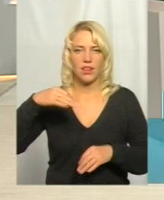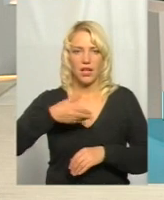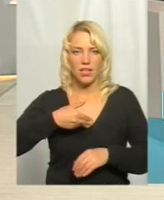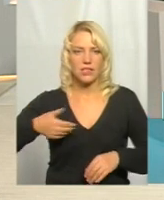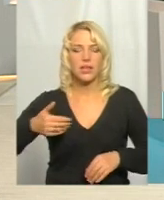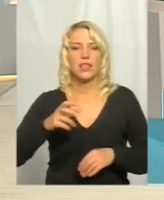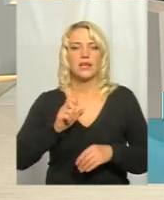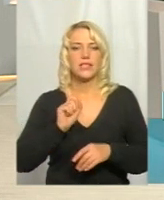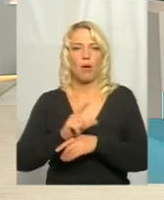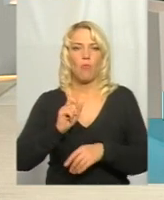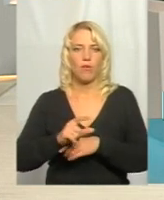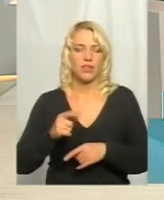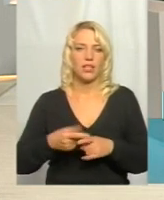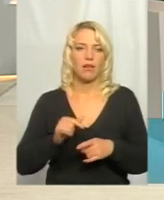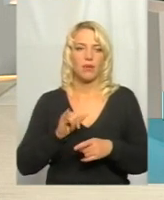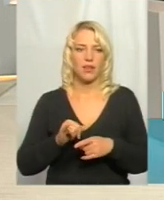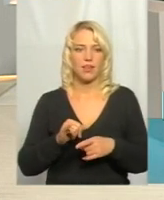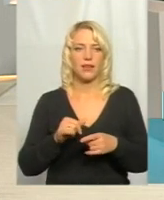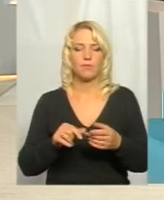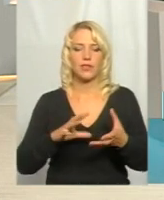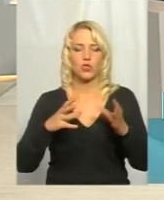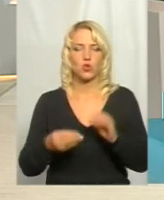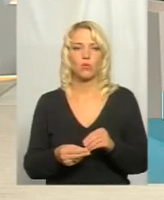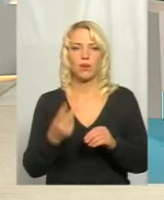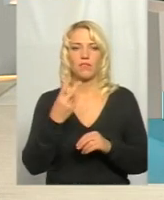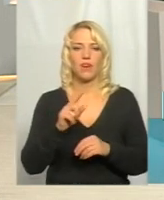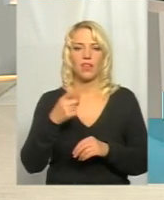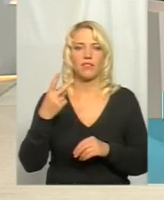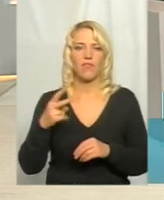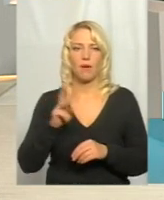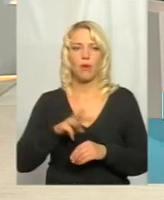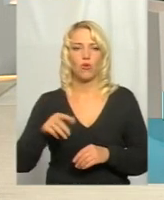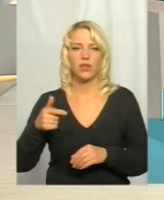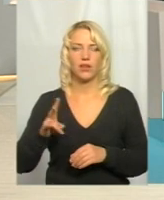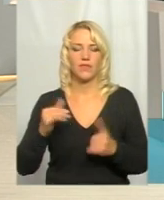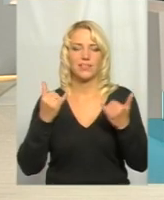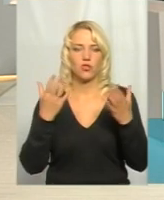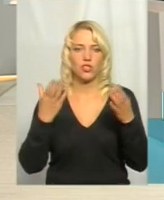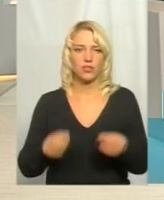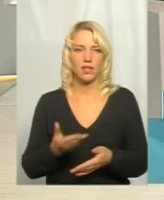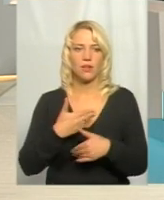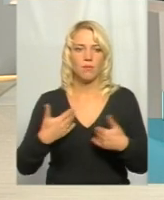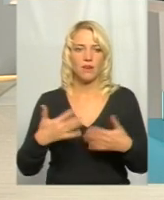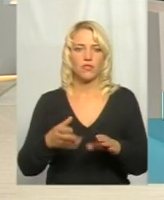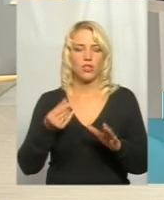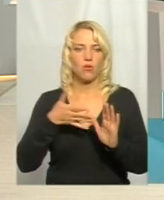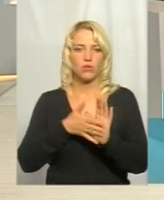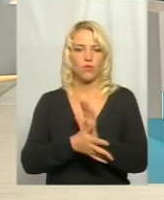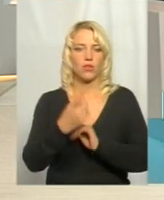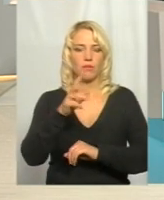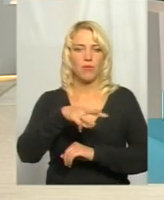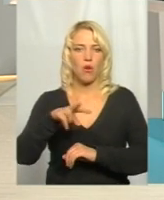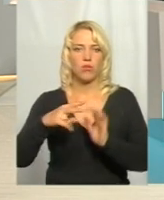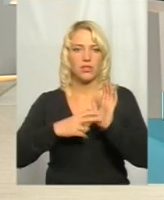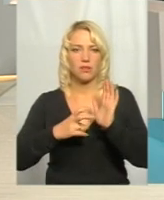замовниками. Це орієнтовна сума 2,2 млн грн. На сьогоднішній день ми вже освоїли 1,7 млн грн.